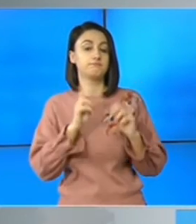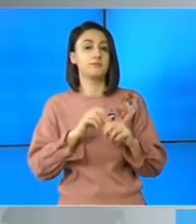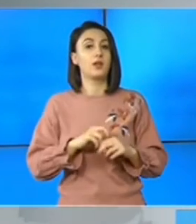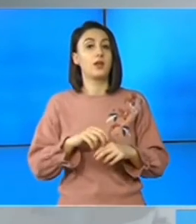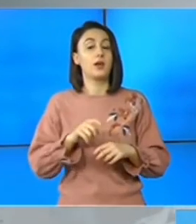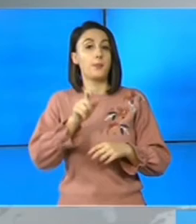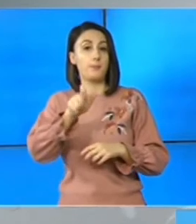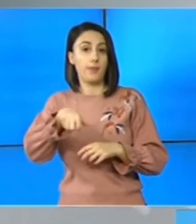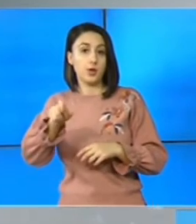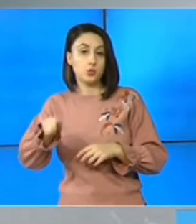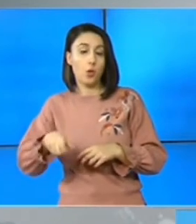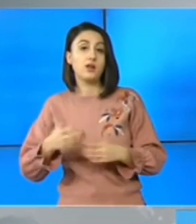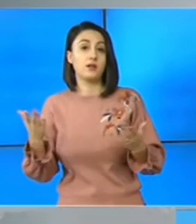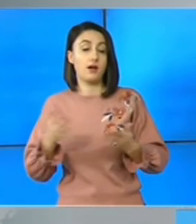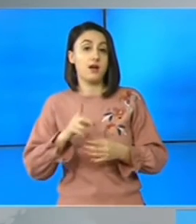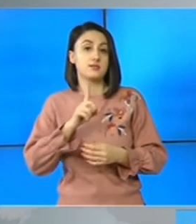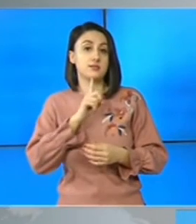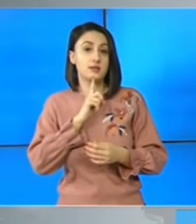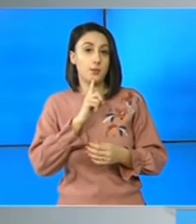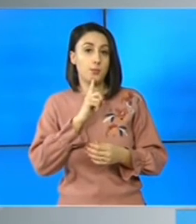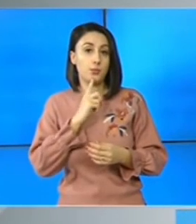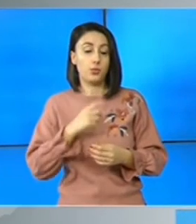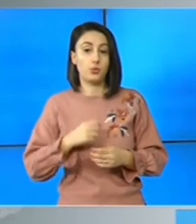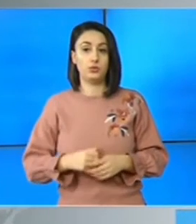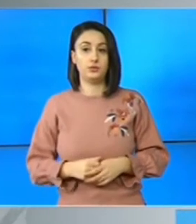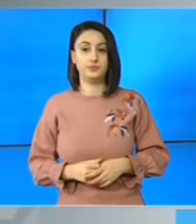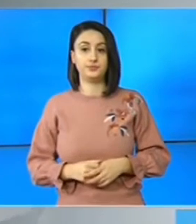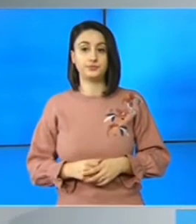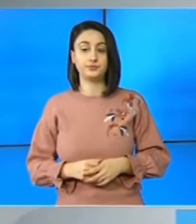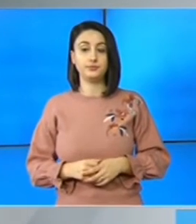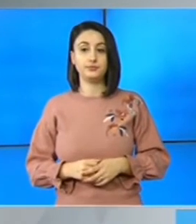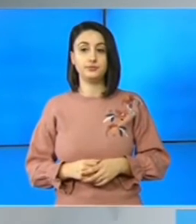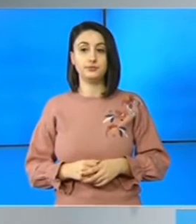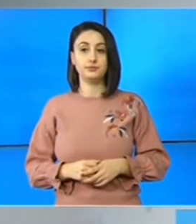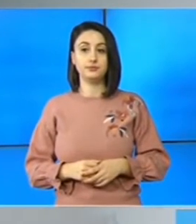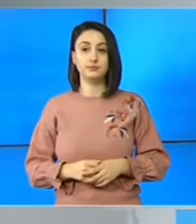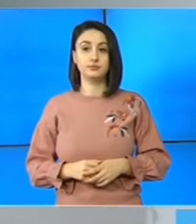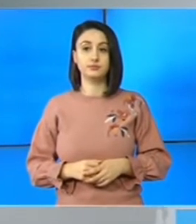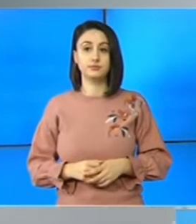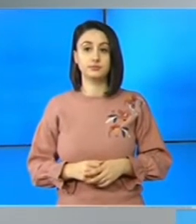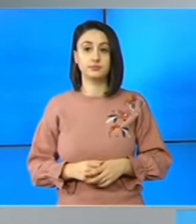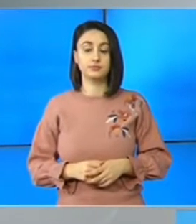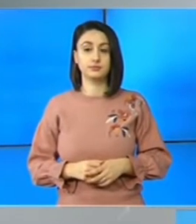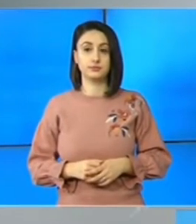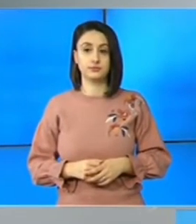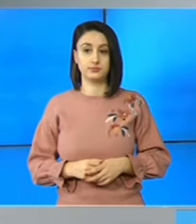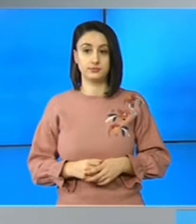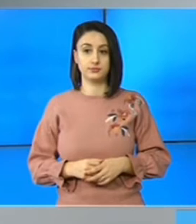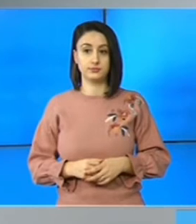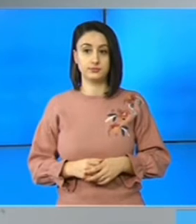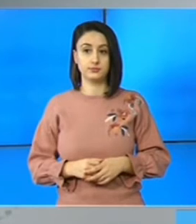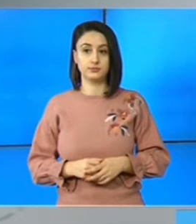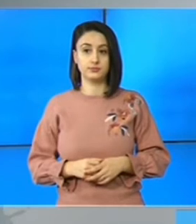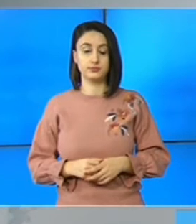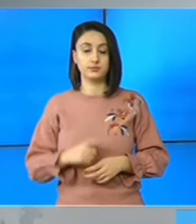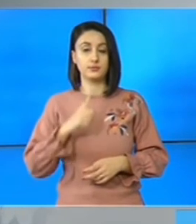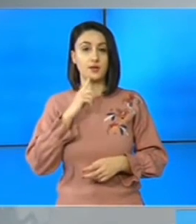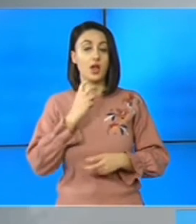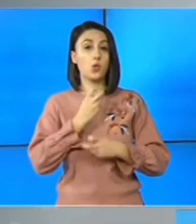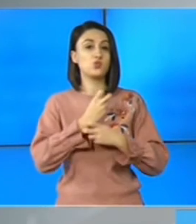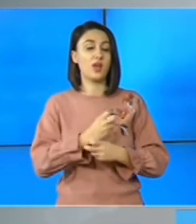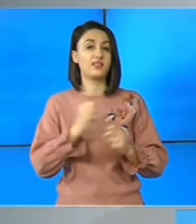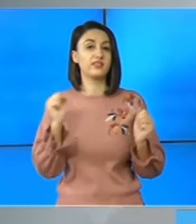pasagerii care pur și simplu au stat